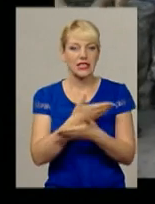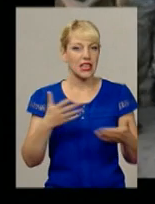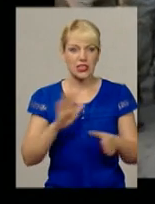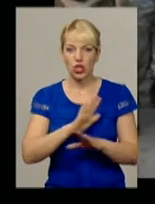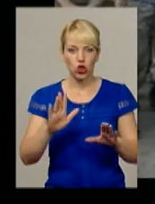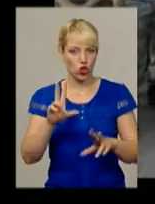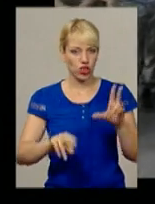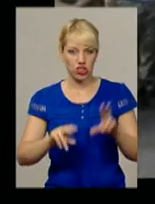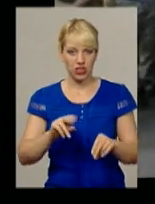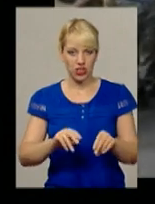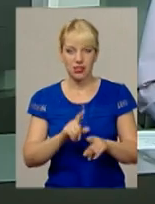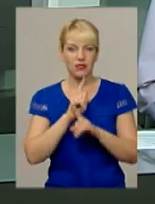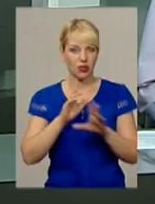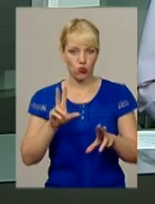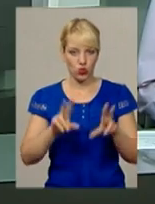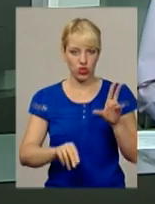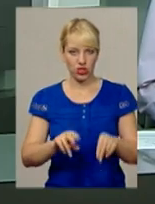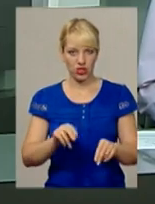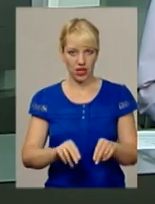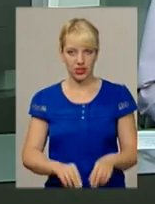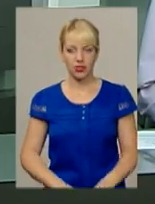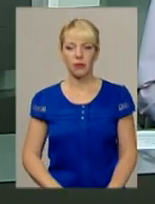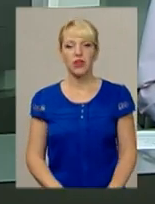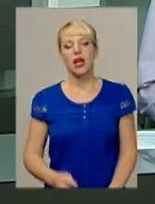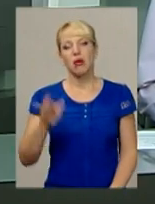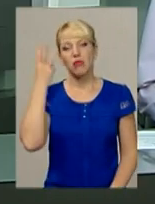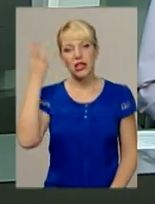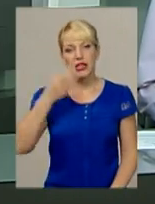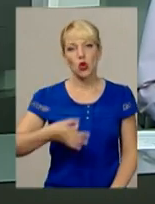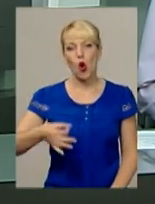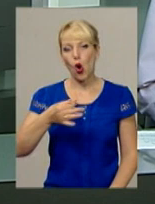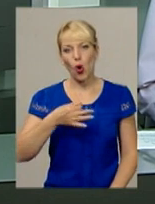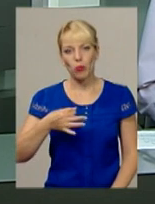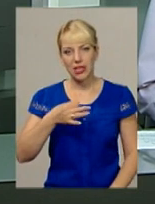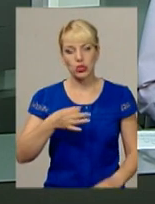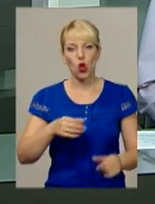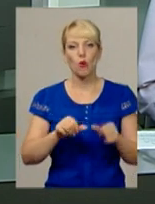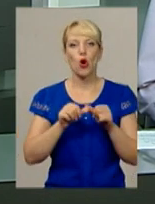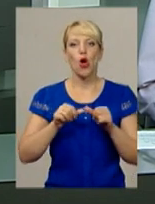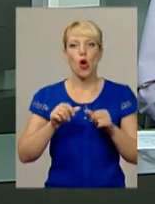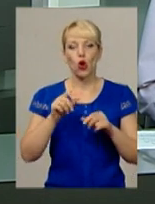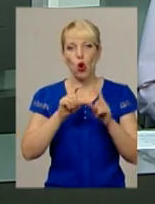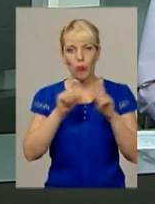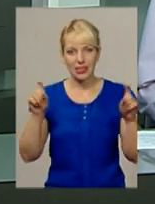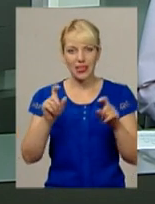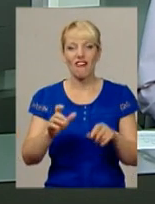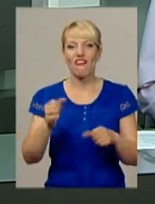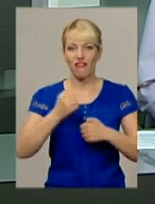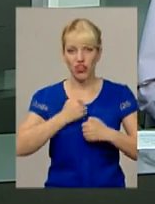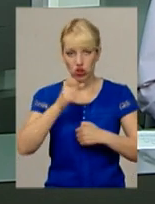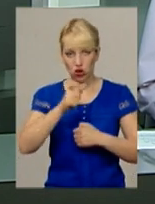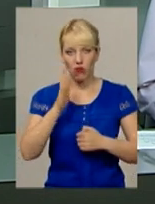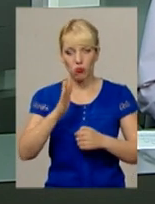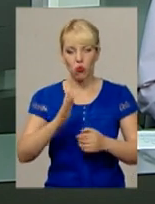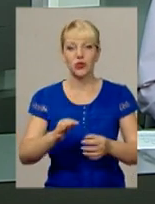і не буде вважатися. У Хмельницькому обласному комісаріаті нас запевнили, військові будуть звільнені за законом.